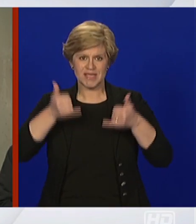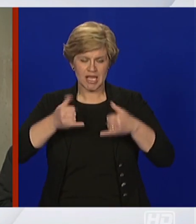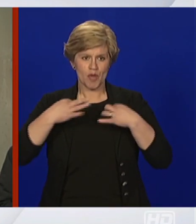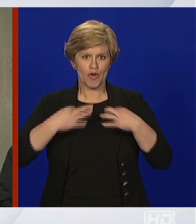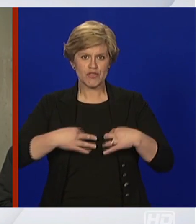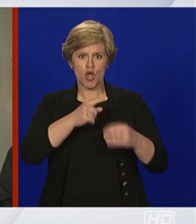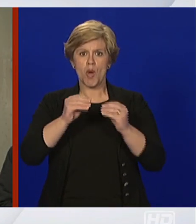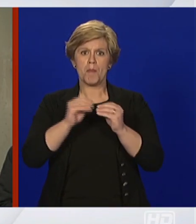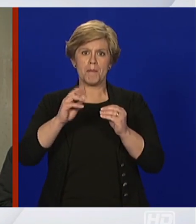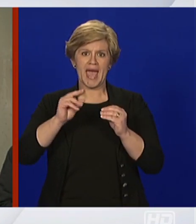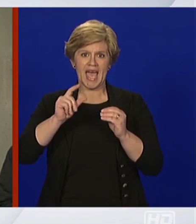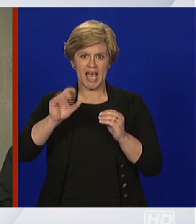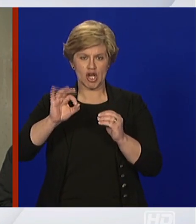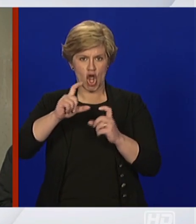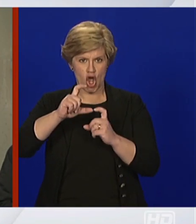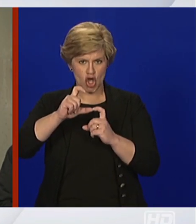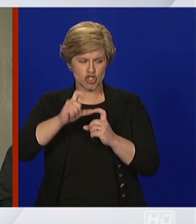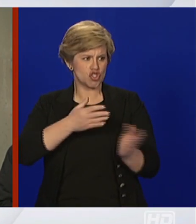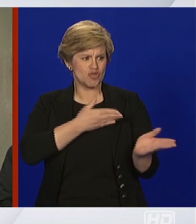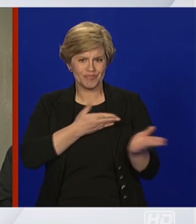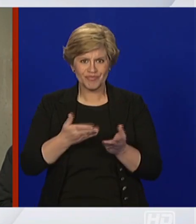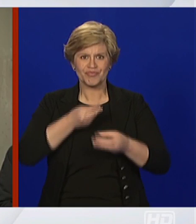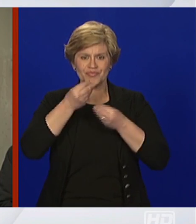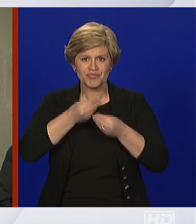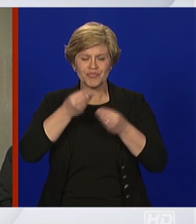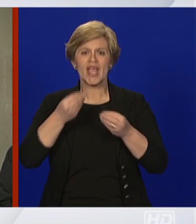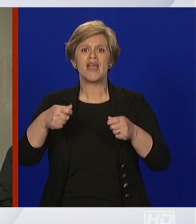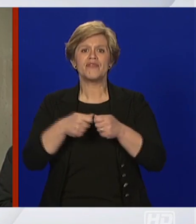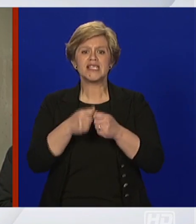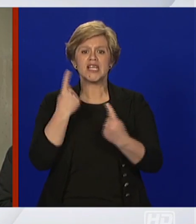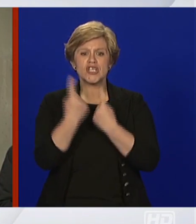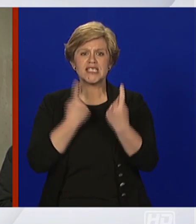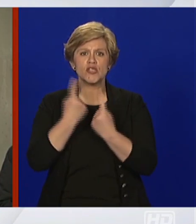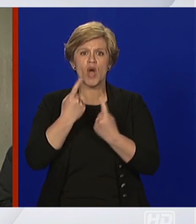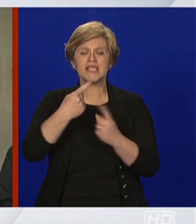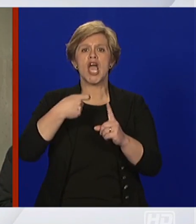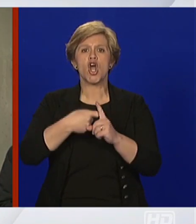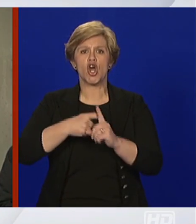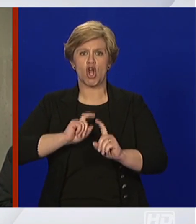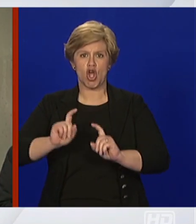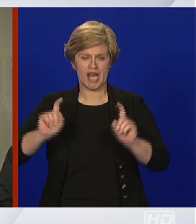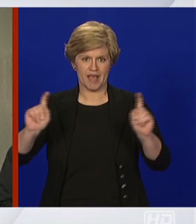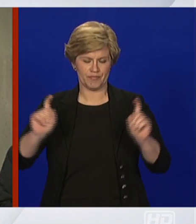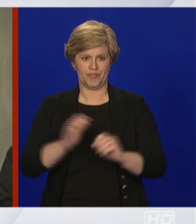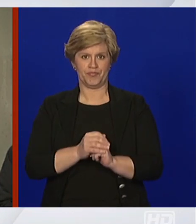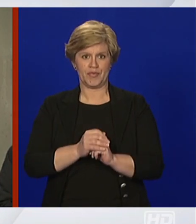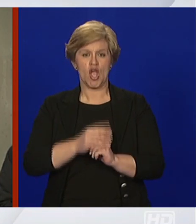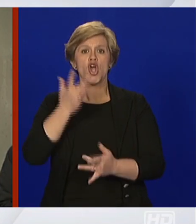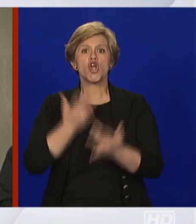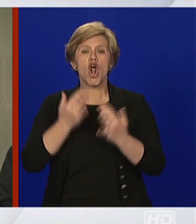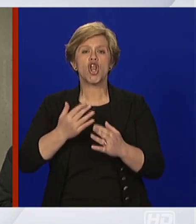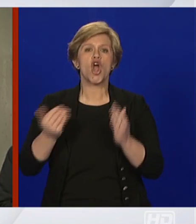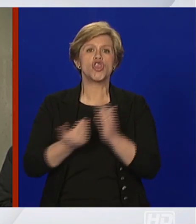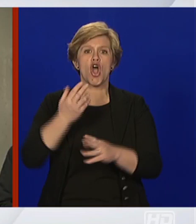stanju sa novom koronavirusom, odnosno stanju broja oboljelih